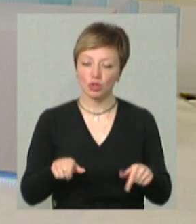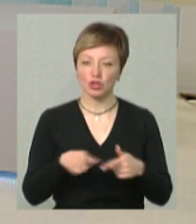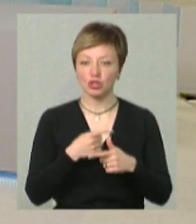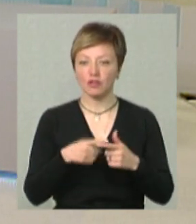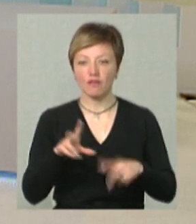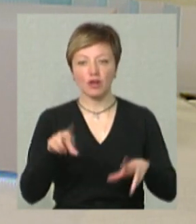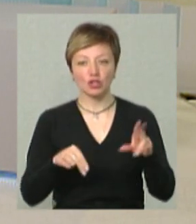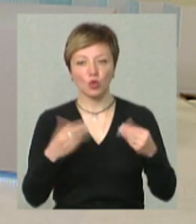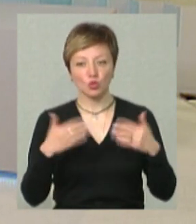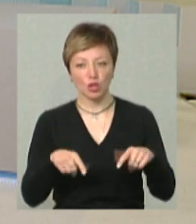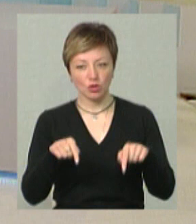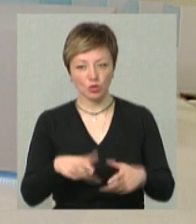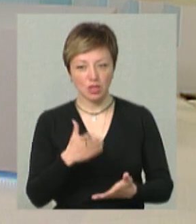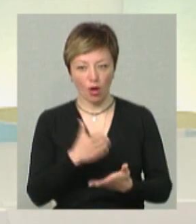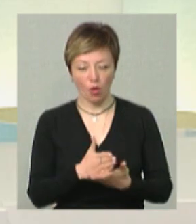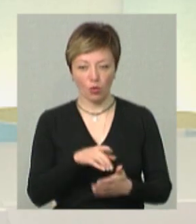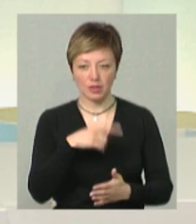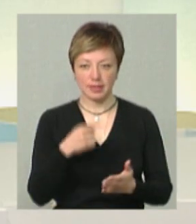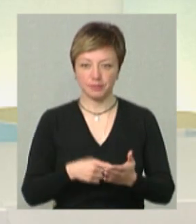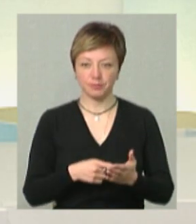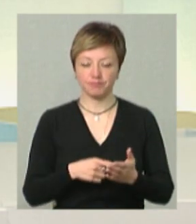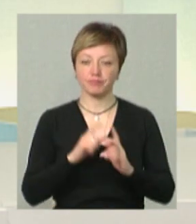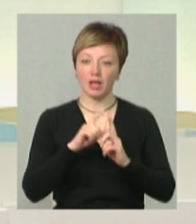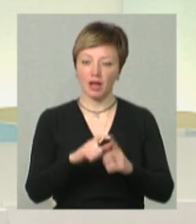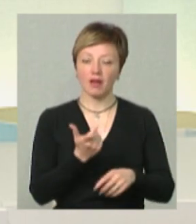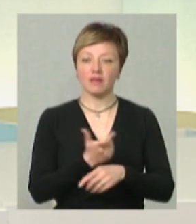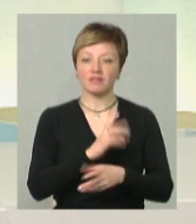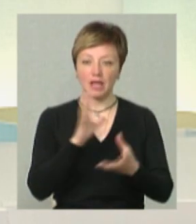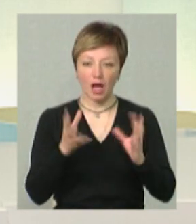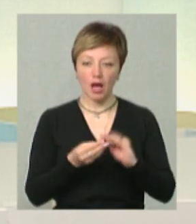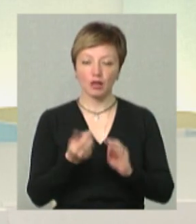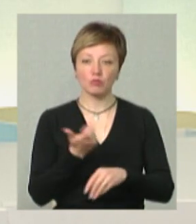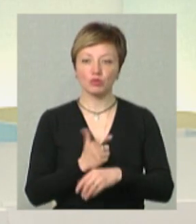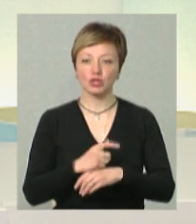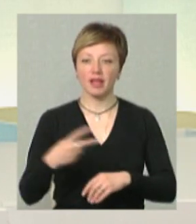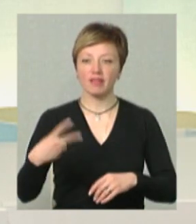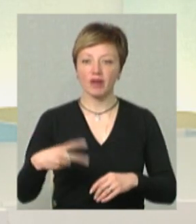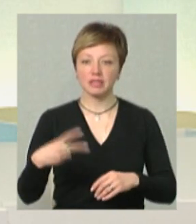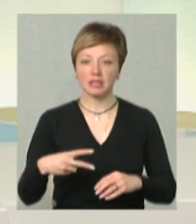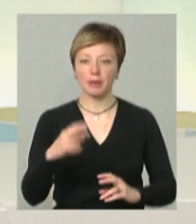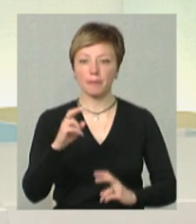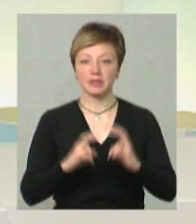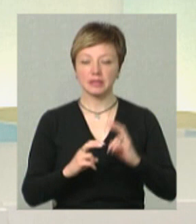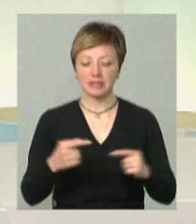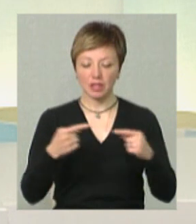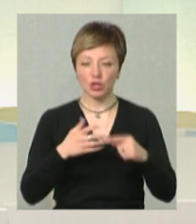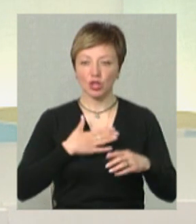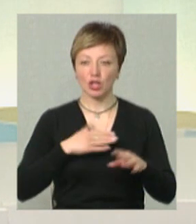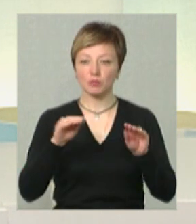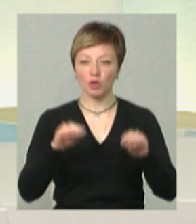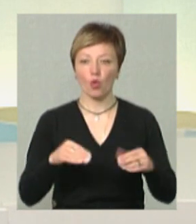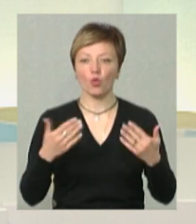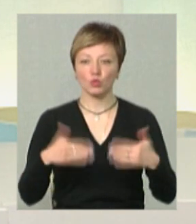вважається, що воно тут знаходиться? Ну, взагалі, більше 20 підприємств, згідно з нашими даними, вже